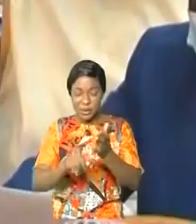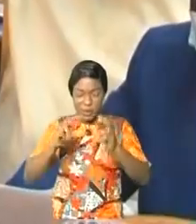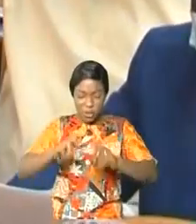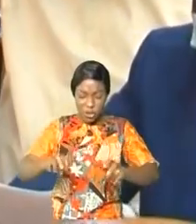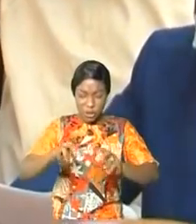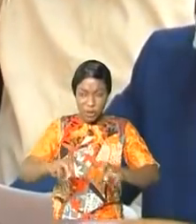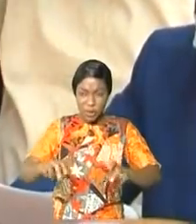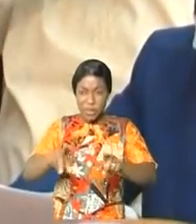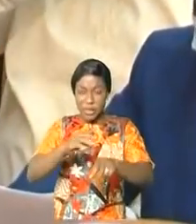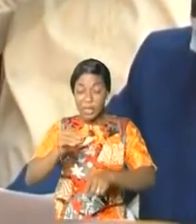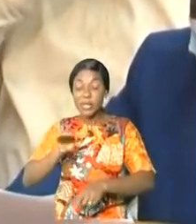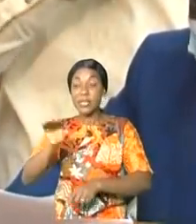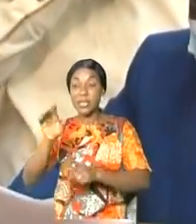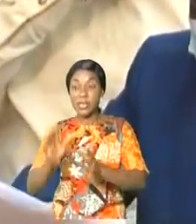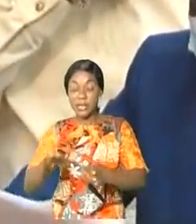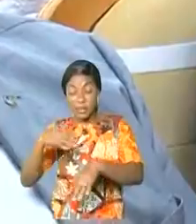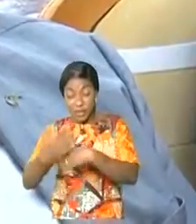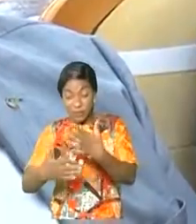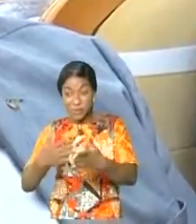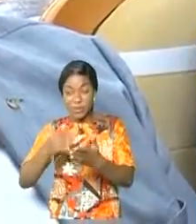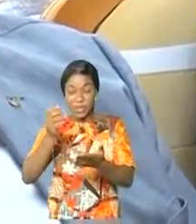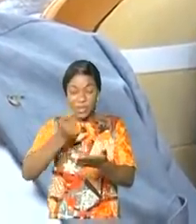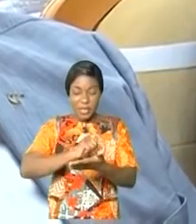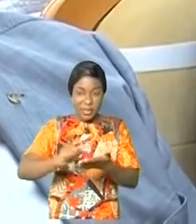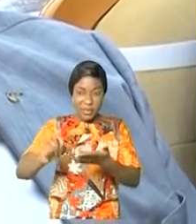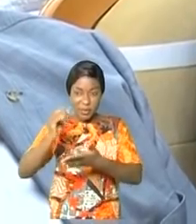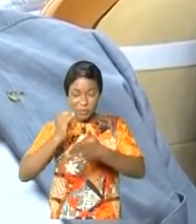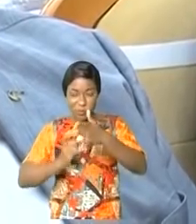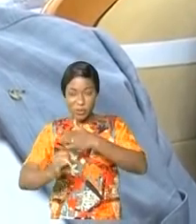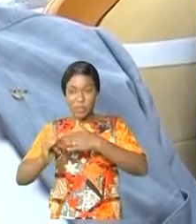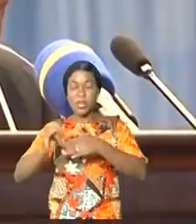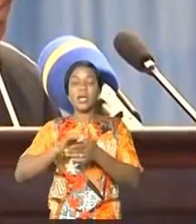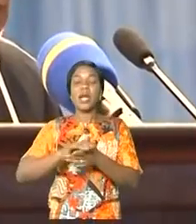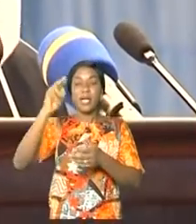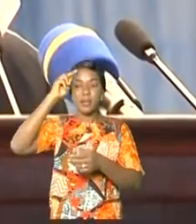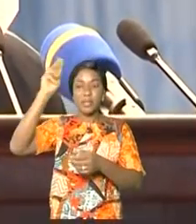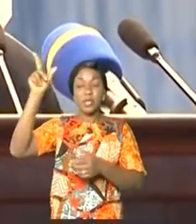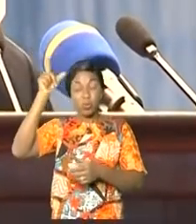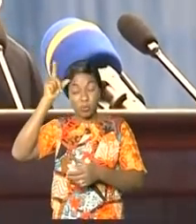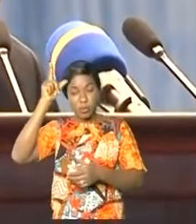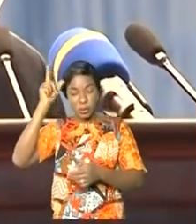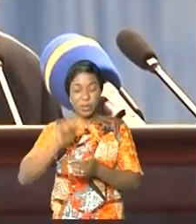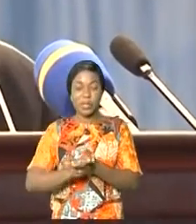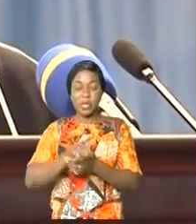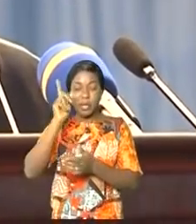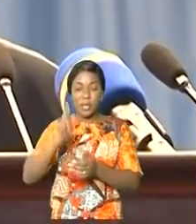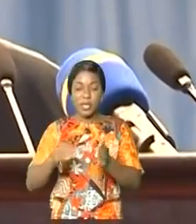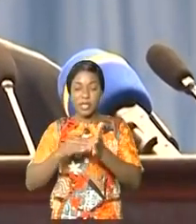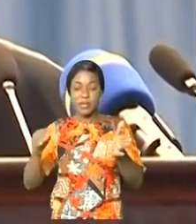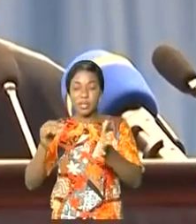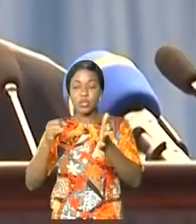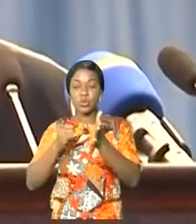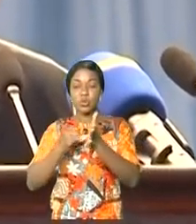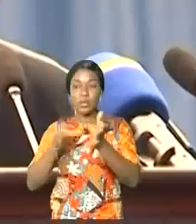et directeur des services d'inscription au campus de Lubumbashi de 1972 à